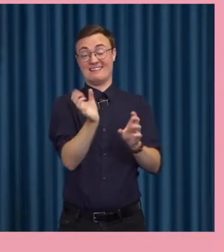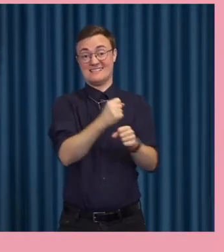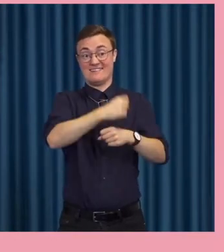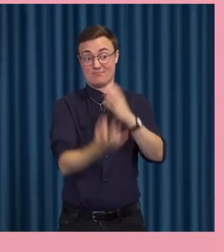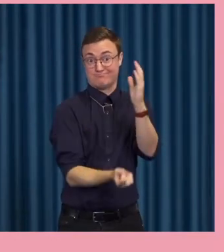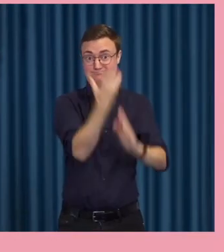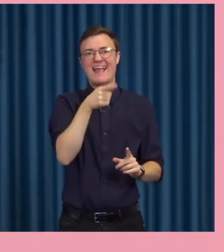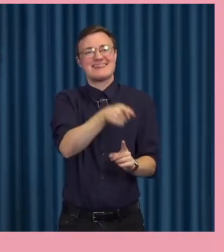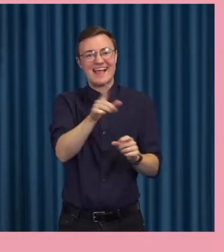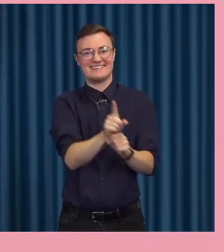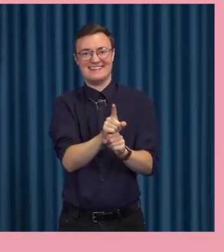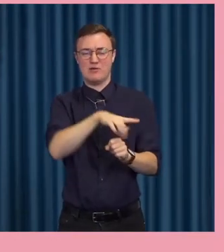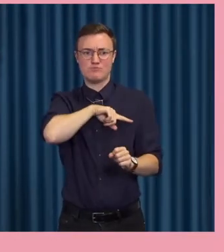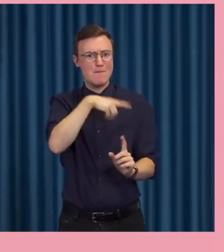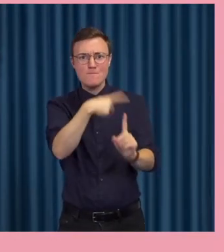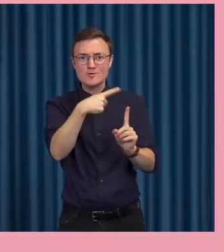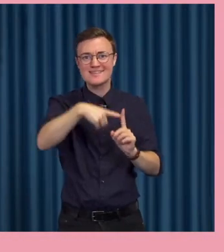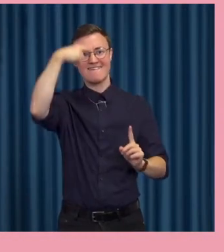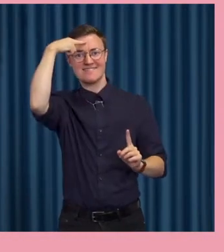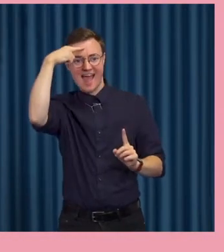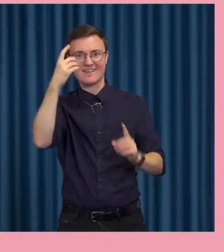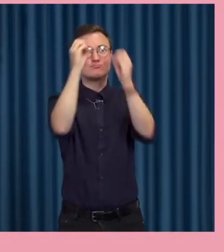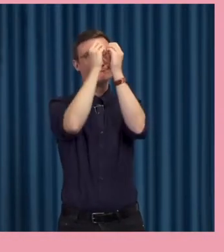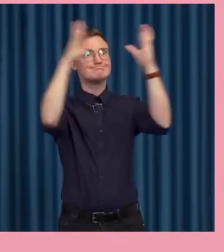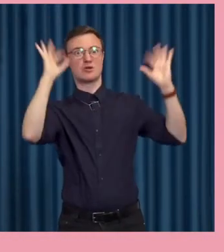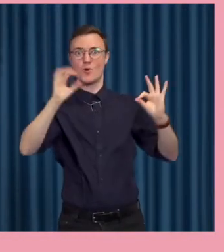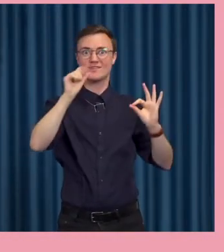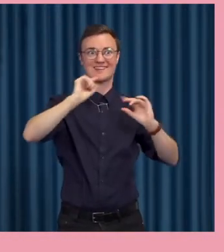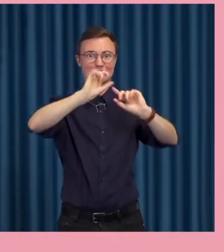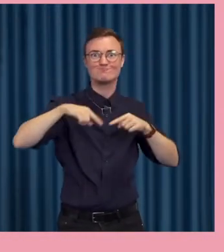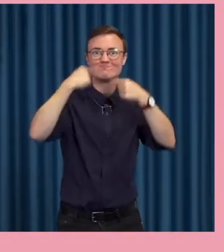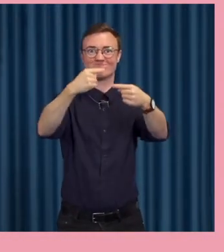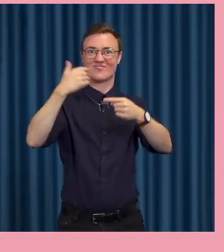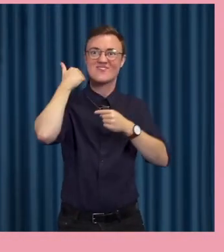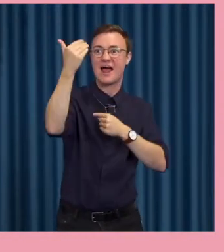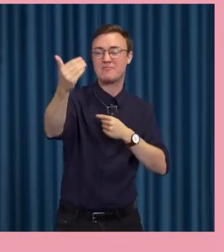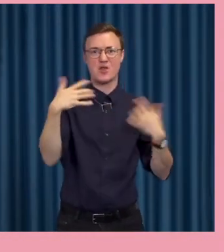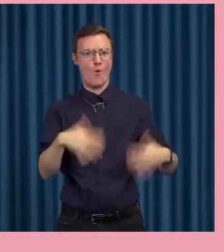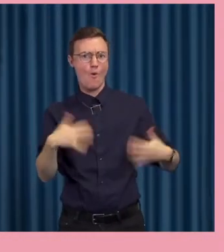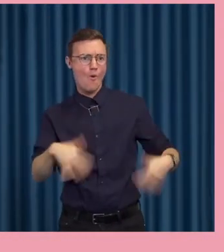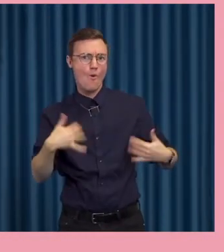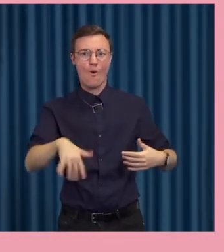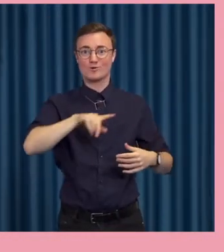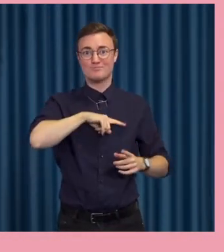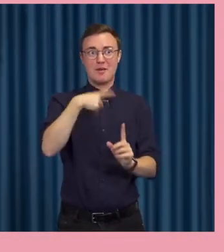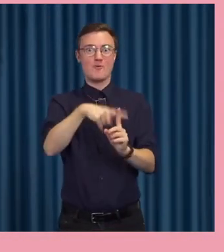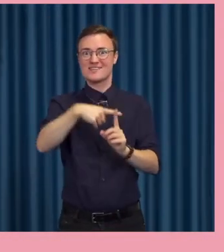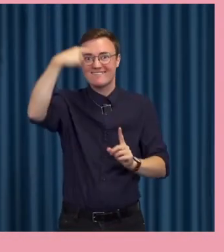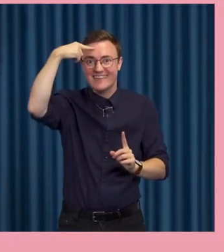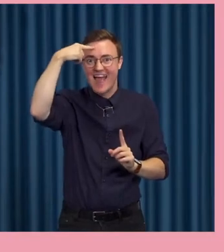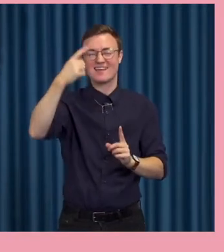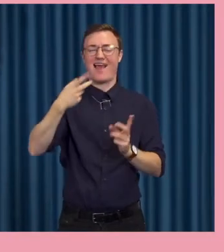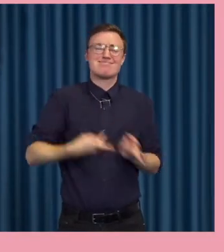ganska positiva vision av digitalisering, som var väldigt optimistisk och